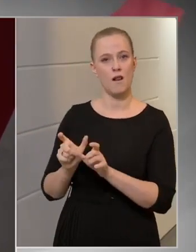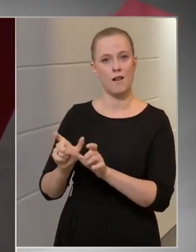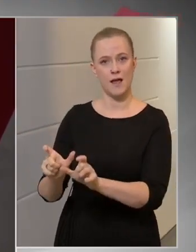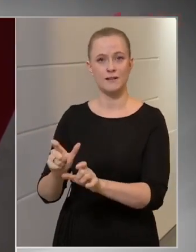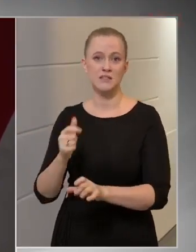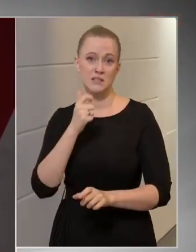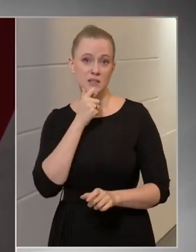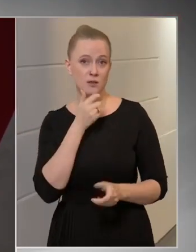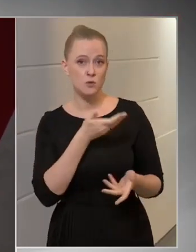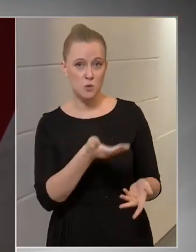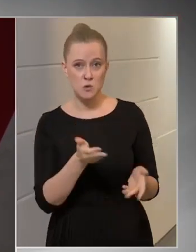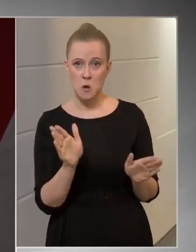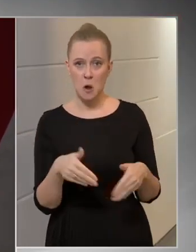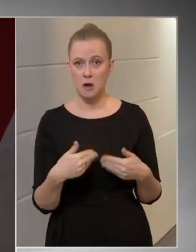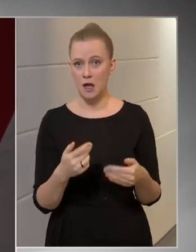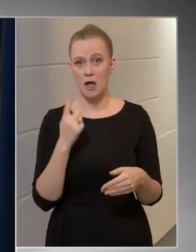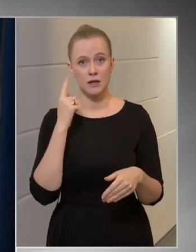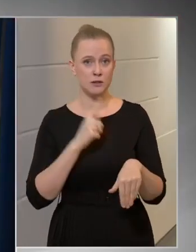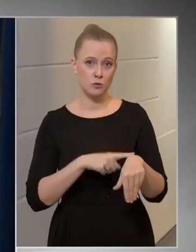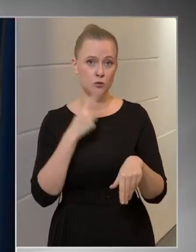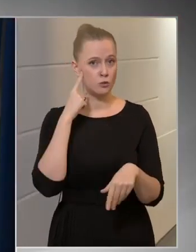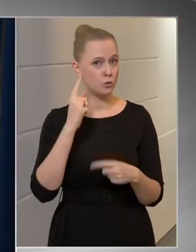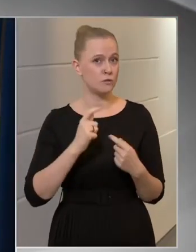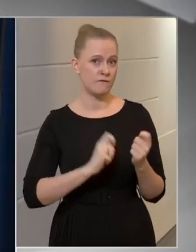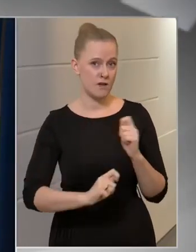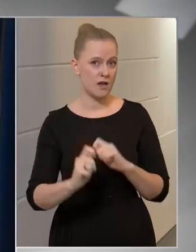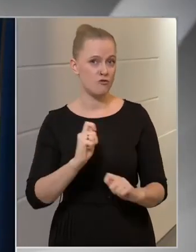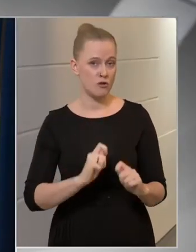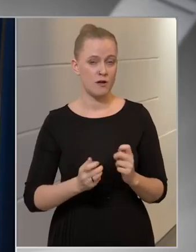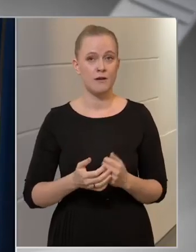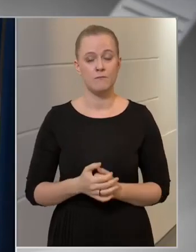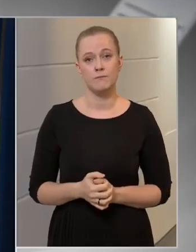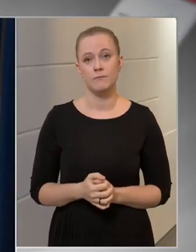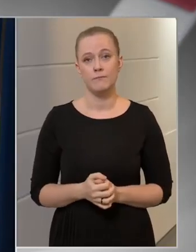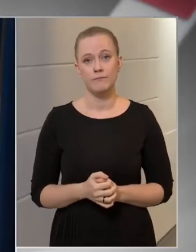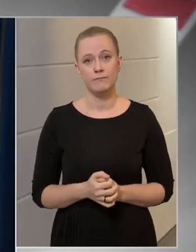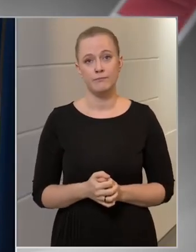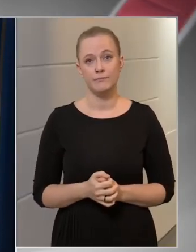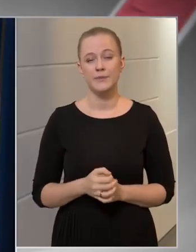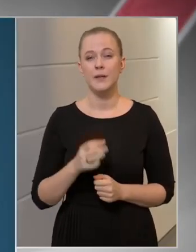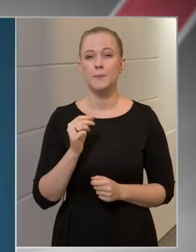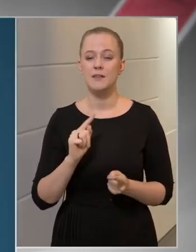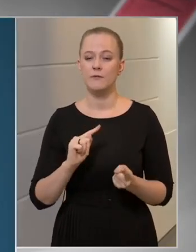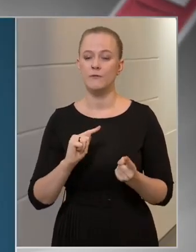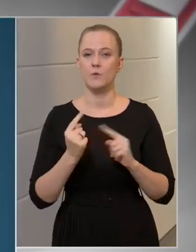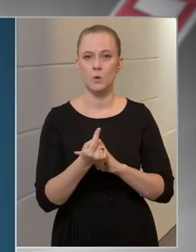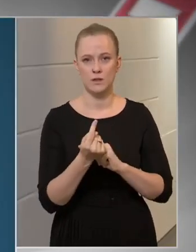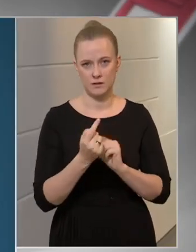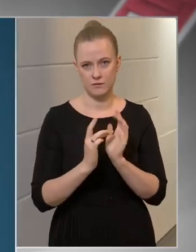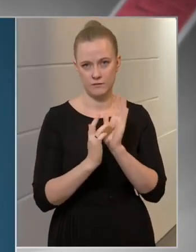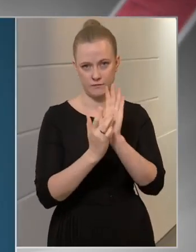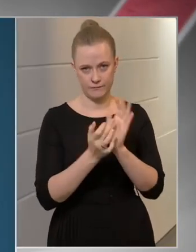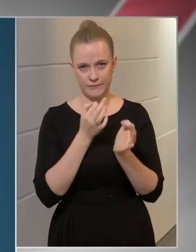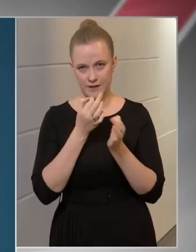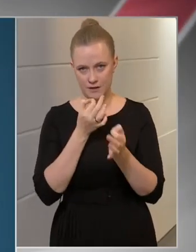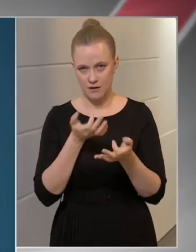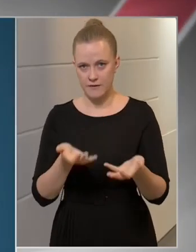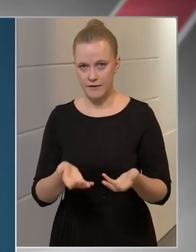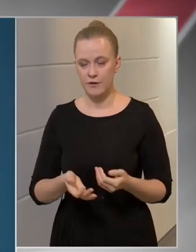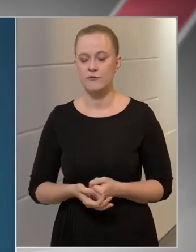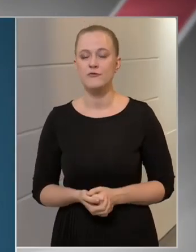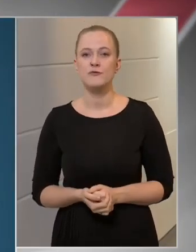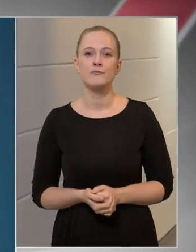az idősek bármikor vásárolhatnak? Egy picit megfordítanám ezt a kérdést.